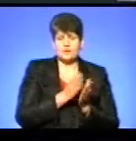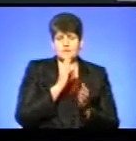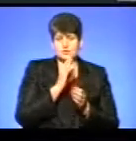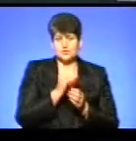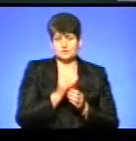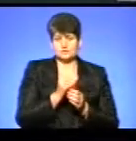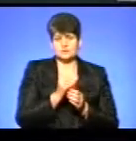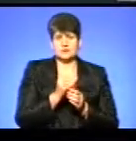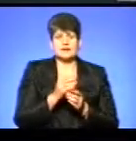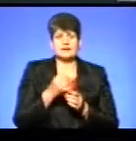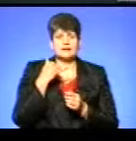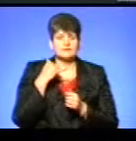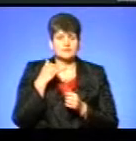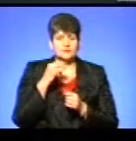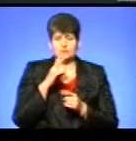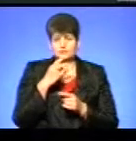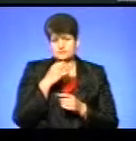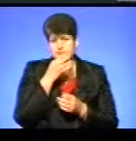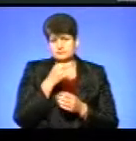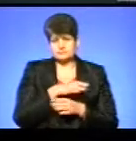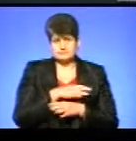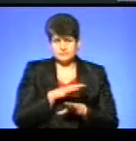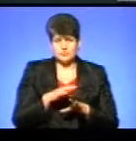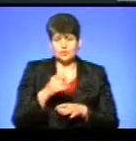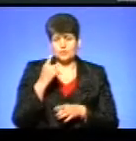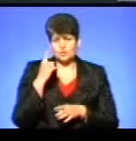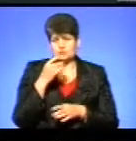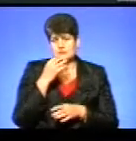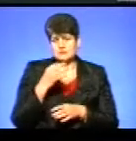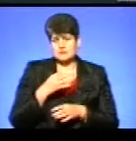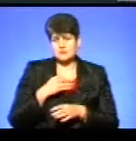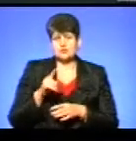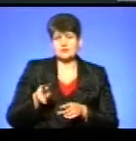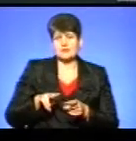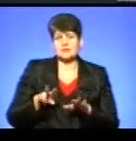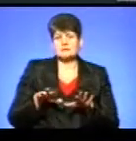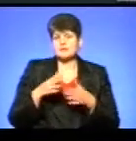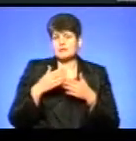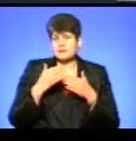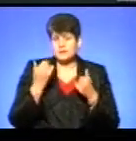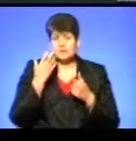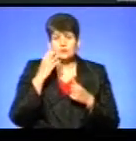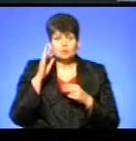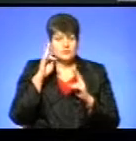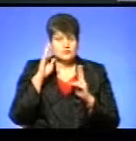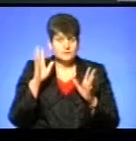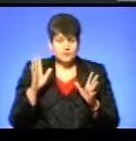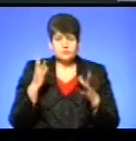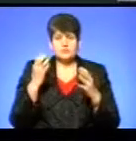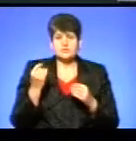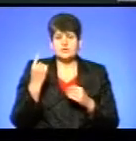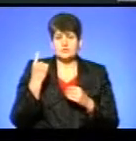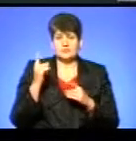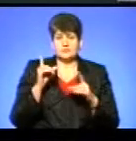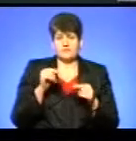мережу міста, на телефоні дзвінки ніхто не відповів. В одному повідомили, що директора на місці немає і коли буде – невідомо. Ще один